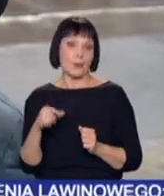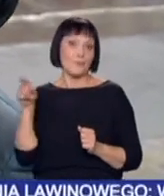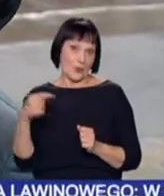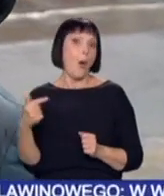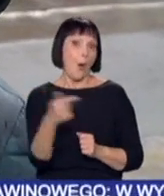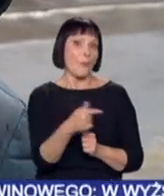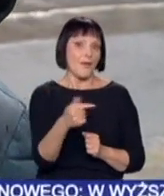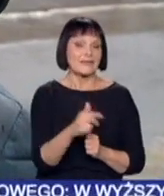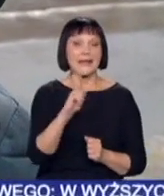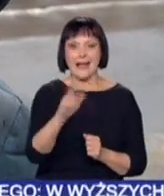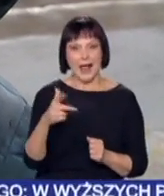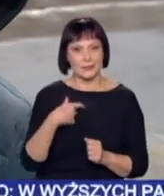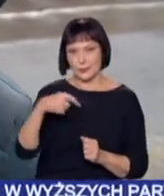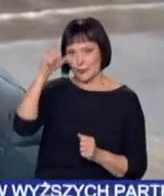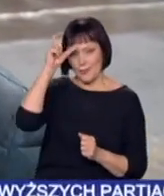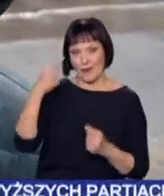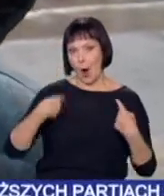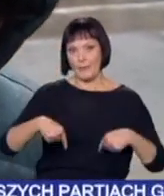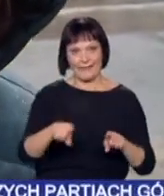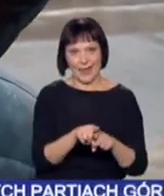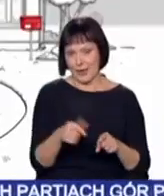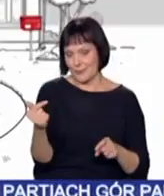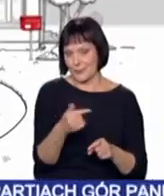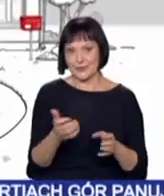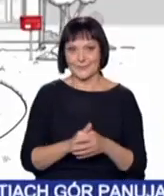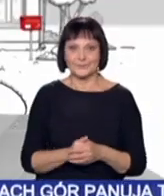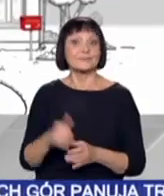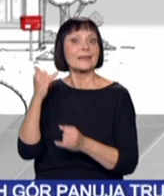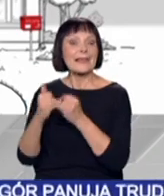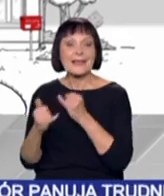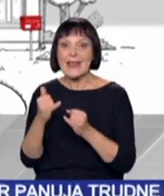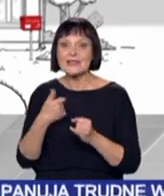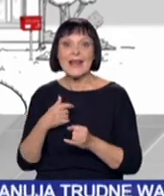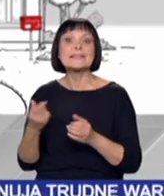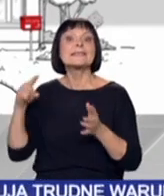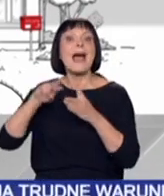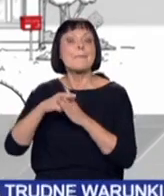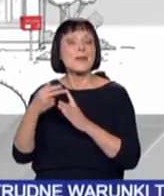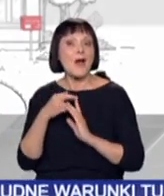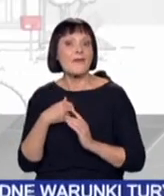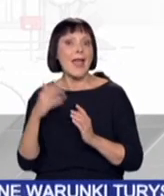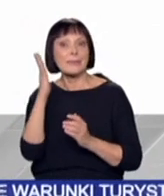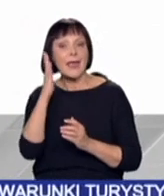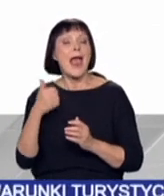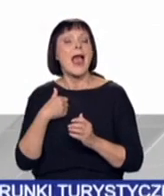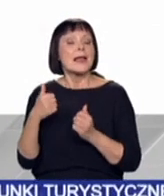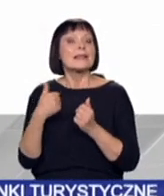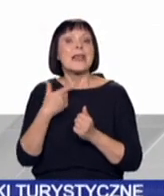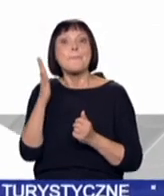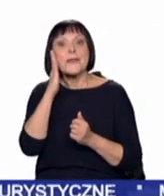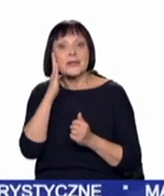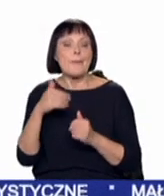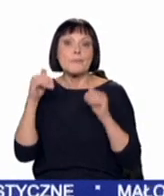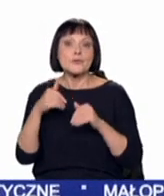obywatela, żeby dbać o swoje takie lokalne społeczności. Jeśli nie jesteśmy zameldowani, a chcemy głosować tam, gdzie mieszkamy,